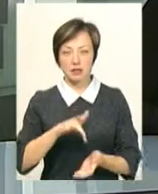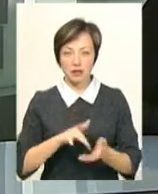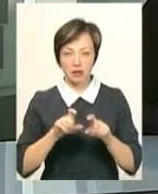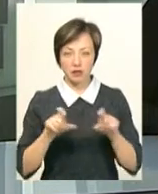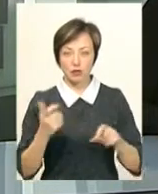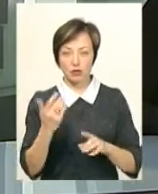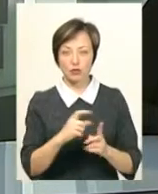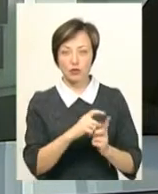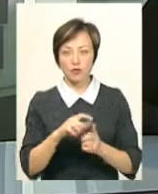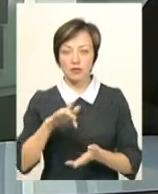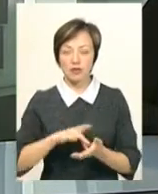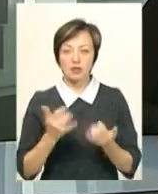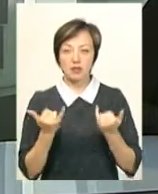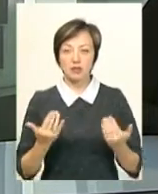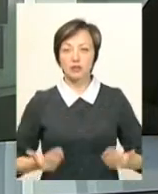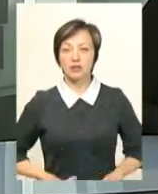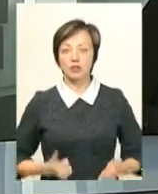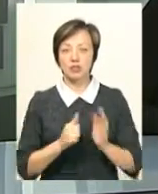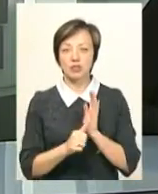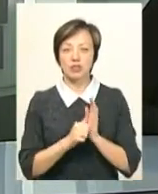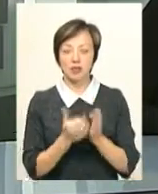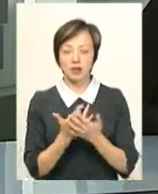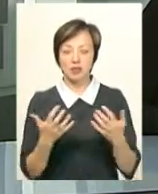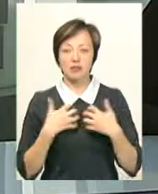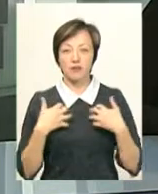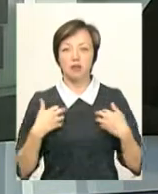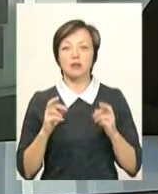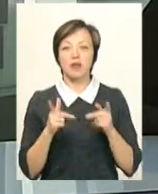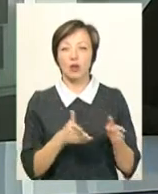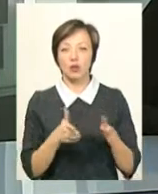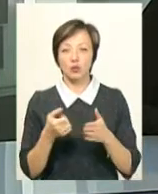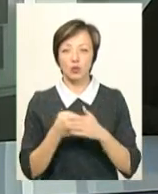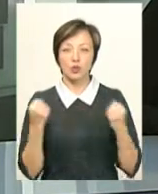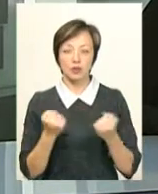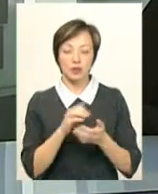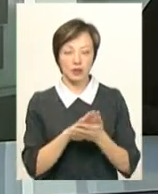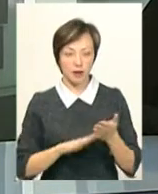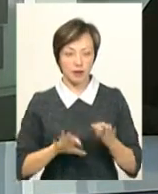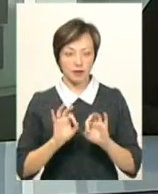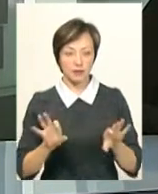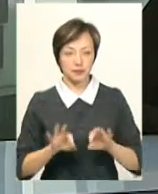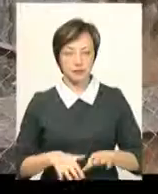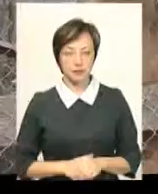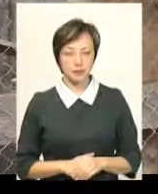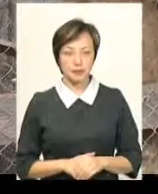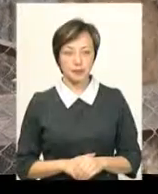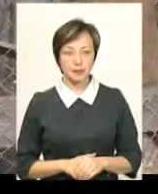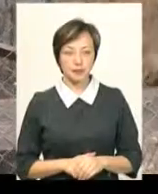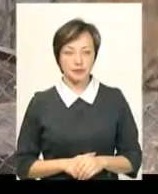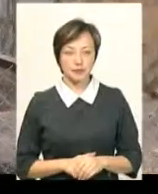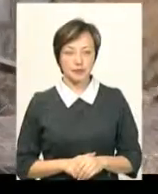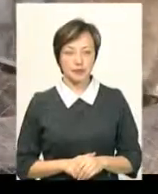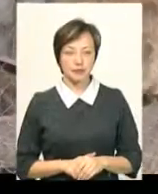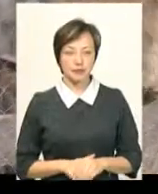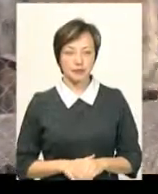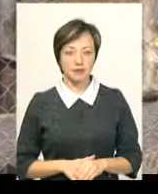За його словами, у центрі зараз живе 60 тварин. Як вони готуються до зими – дивіться далі в сюжеті. Давай, давай.